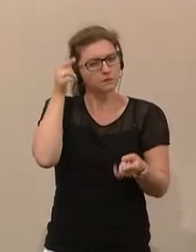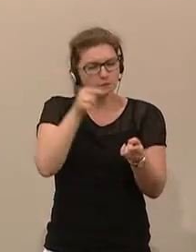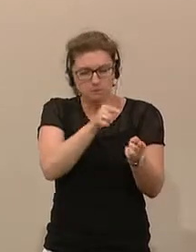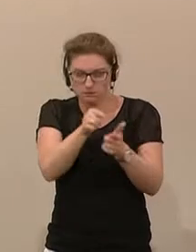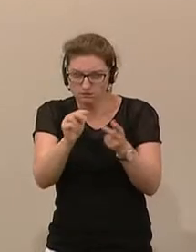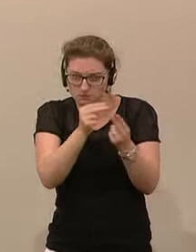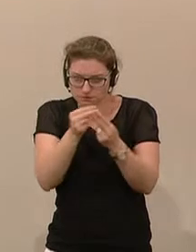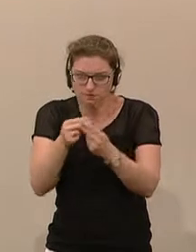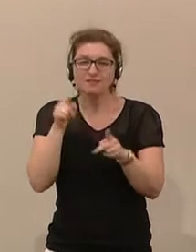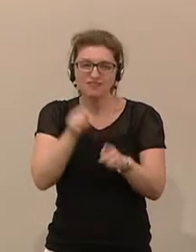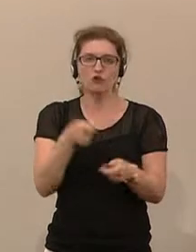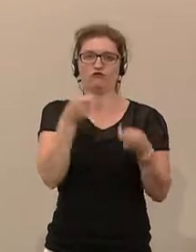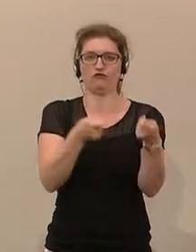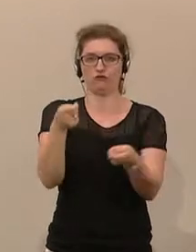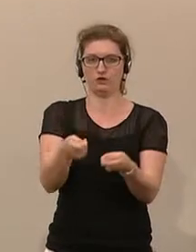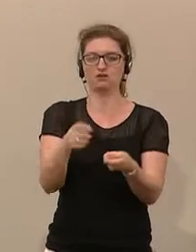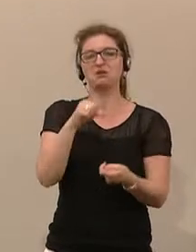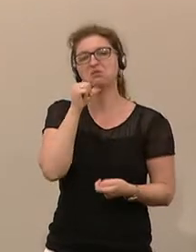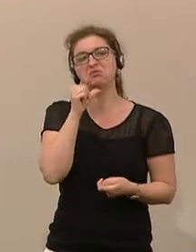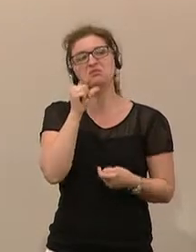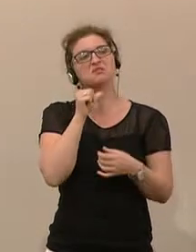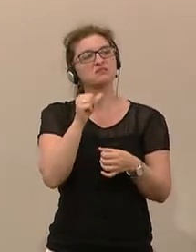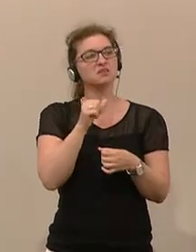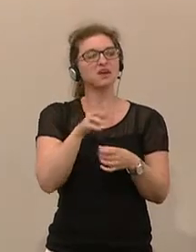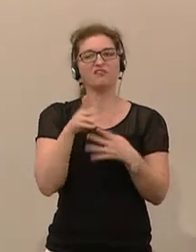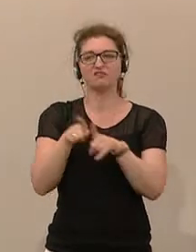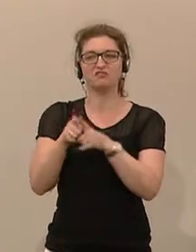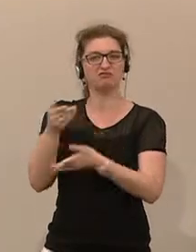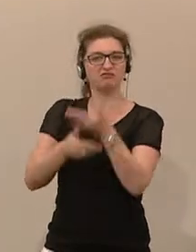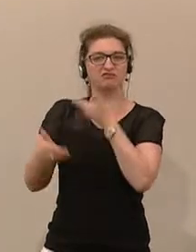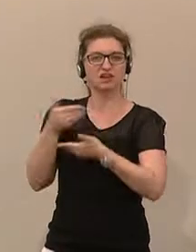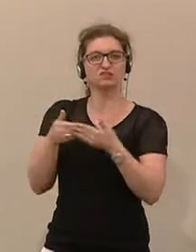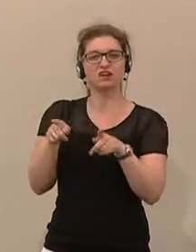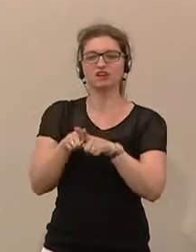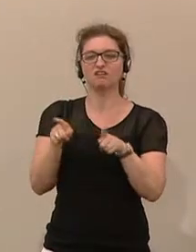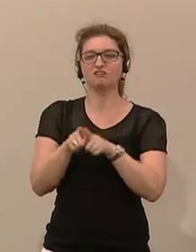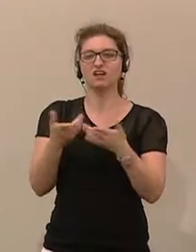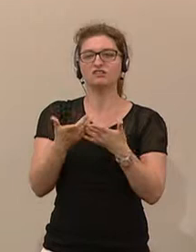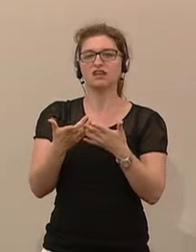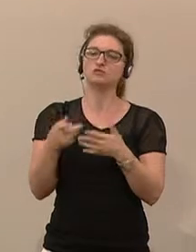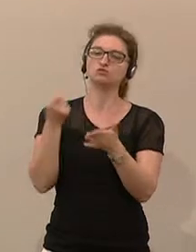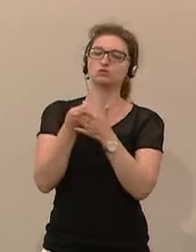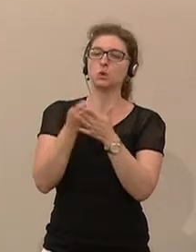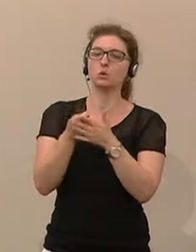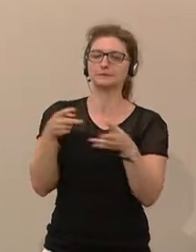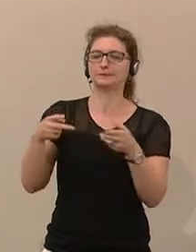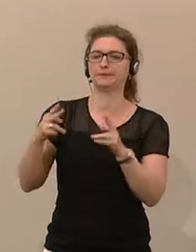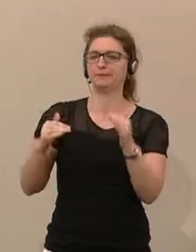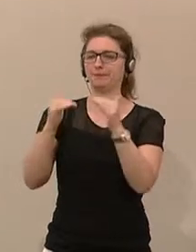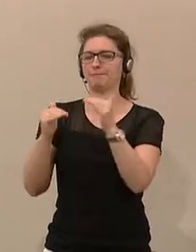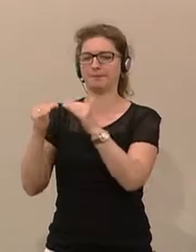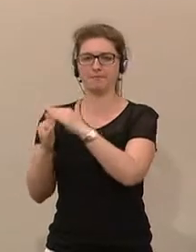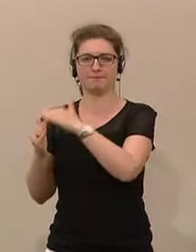so weiter, entsprechend fördern. Nicht ein reines, wie man es in der Wirtschaft hat, ein reines Cost-Cutting, sondern effizient,